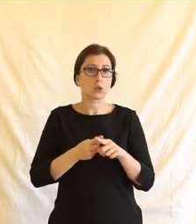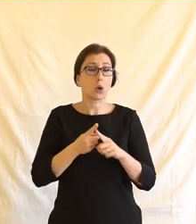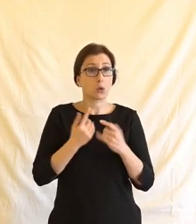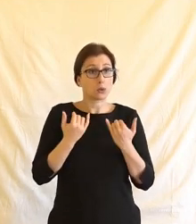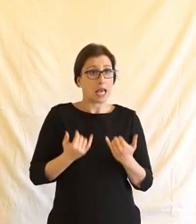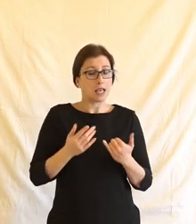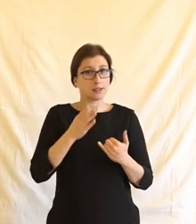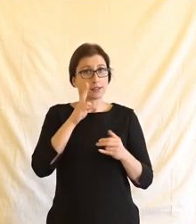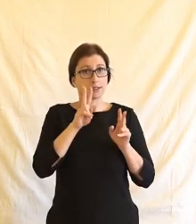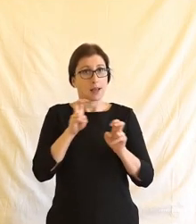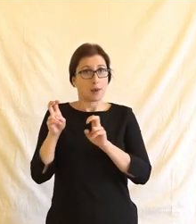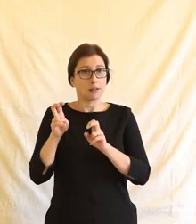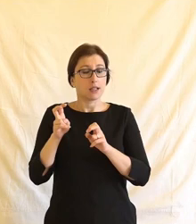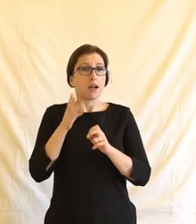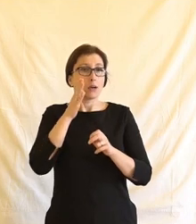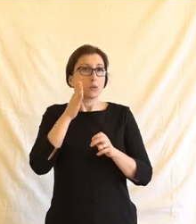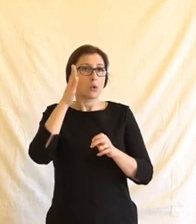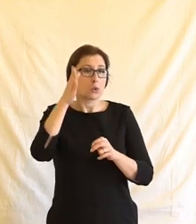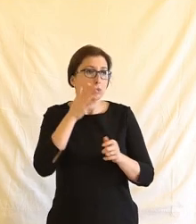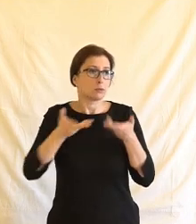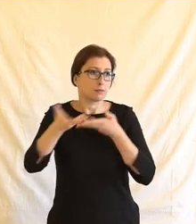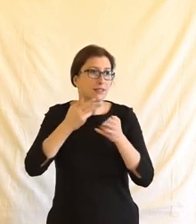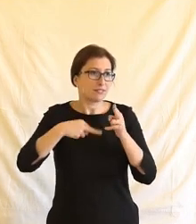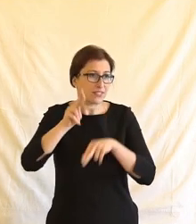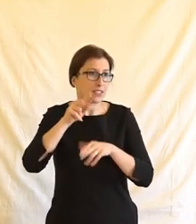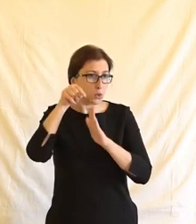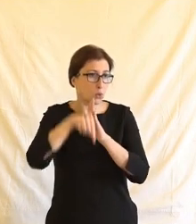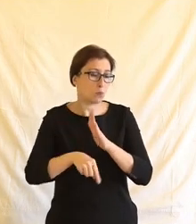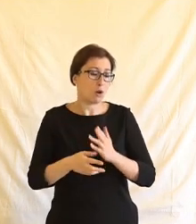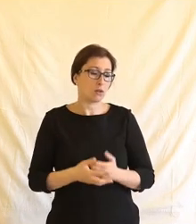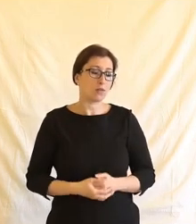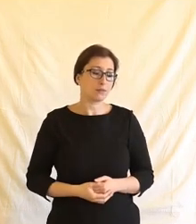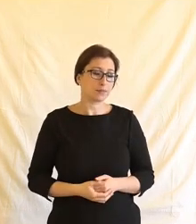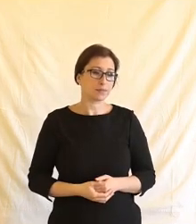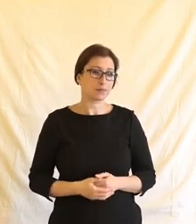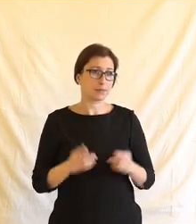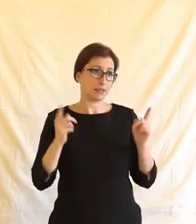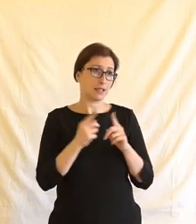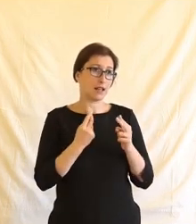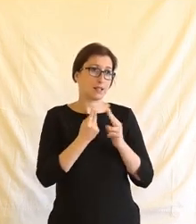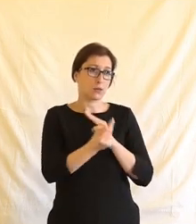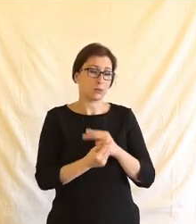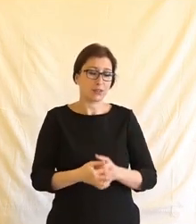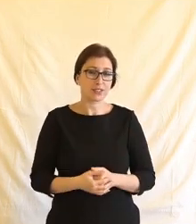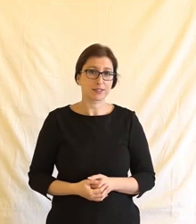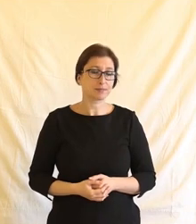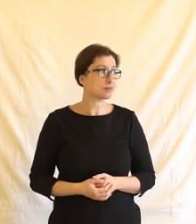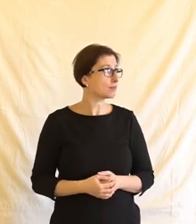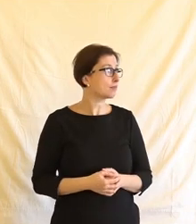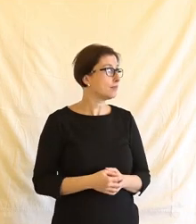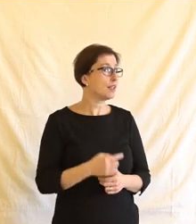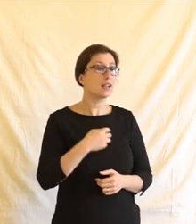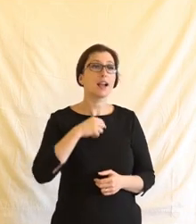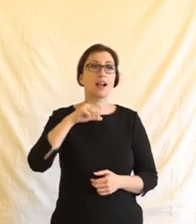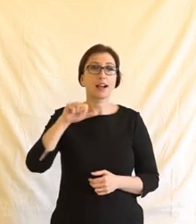dnešní prostě budeme muset jako změnit. To byla krátká odpověď, prosím ti. Já se možná chopím